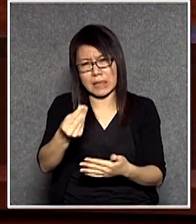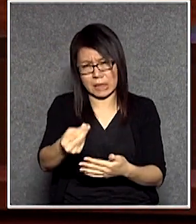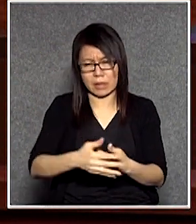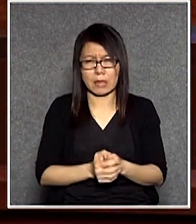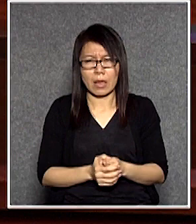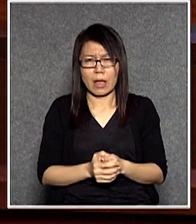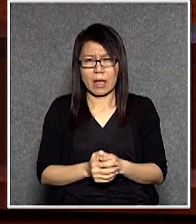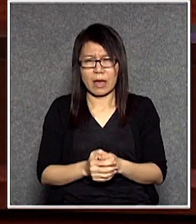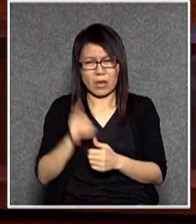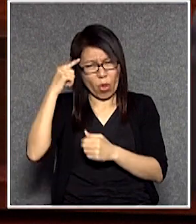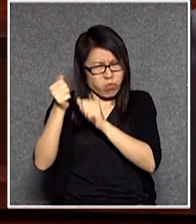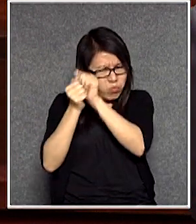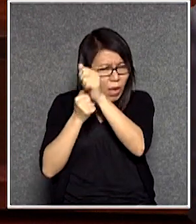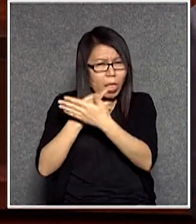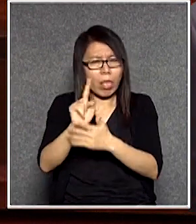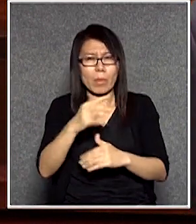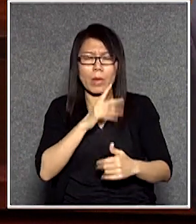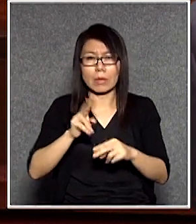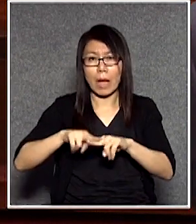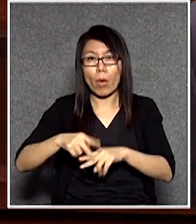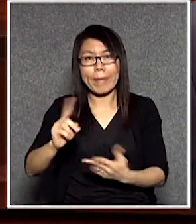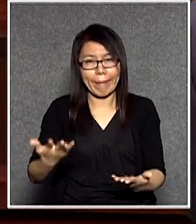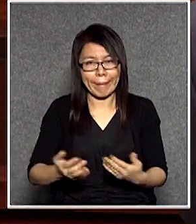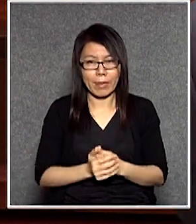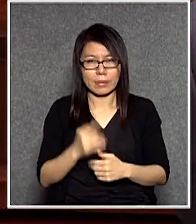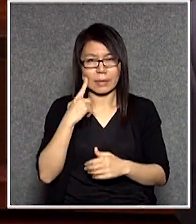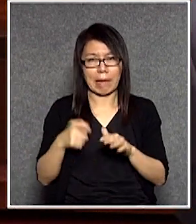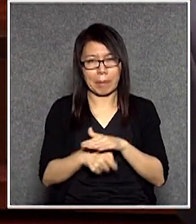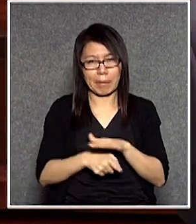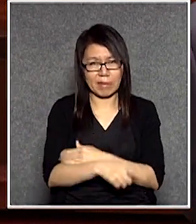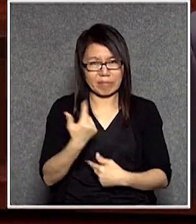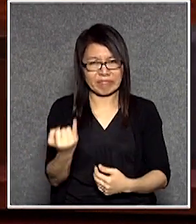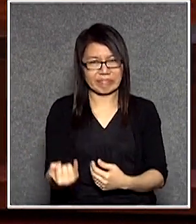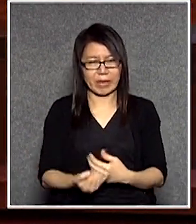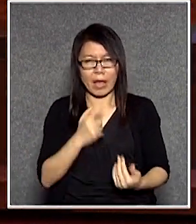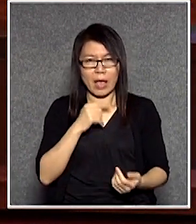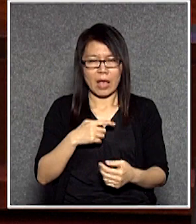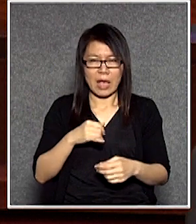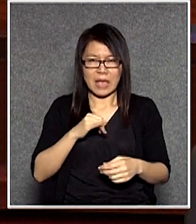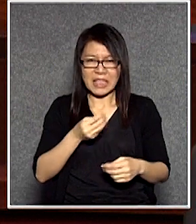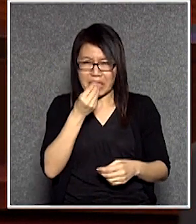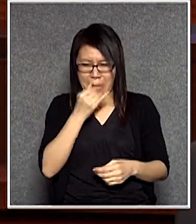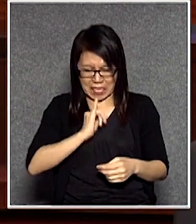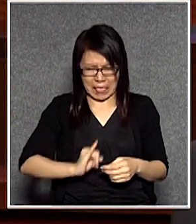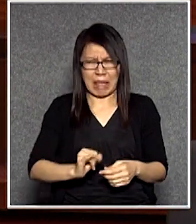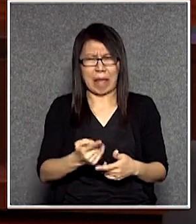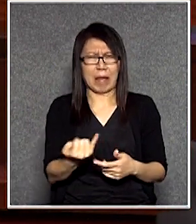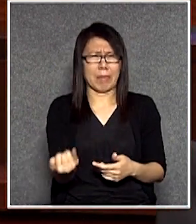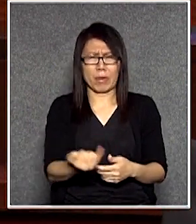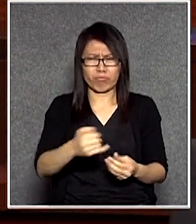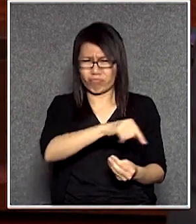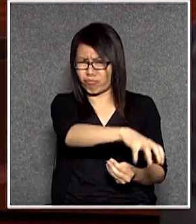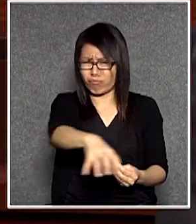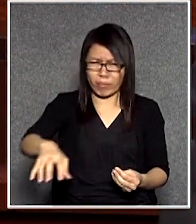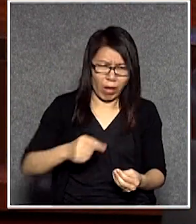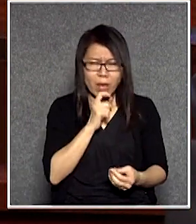家裡洗腦喂現在中國是什麼貪污腐敗黑心食品周圍都是道